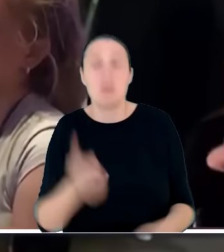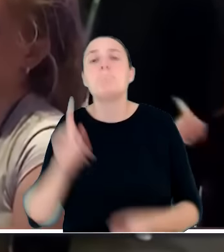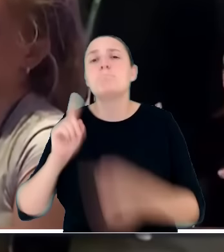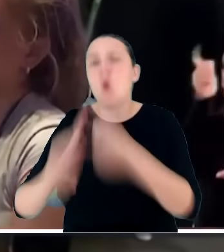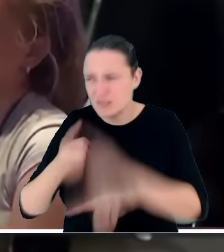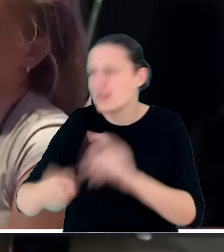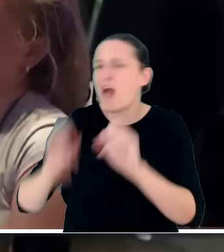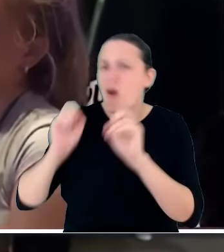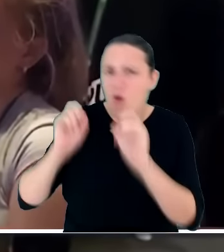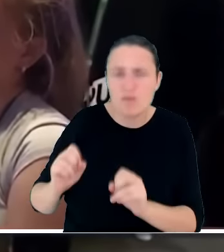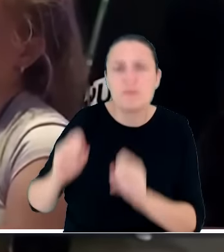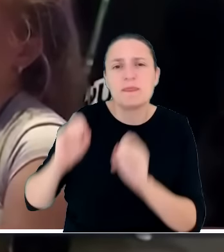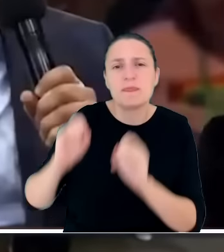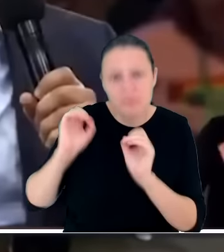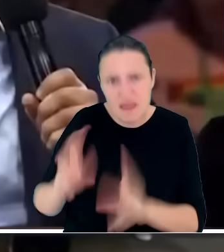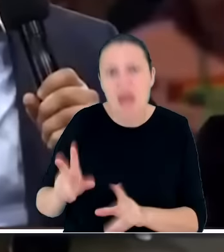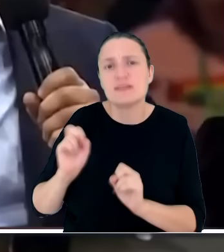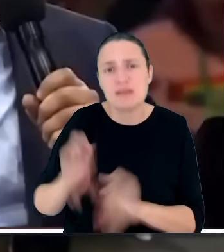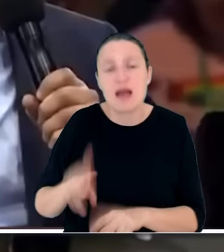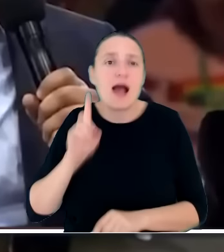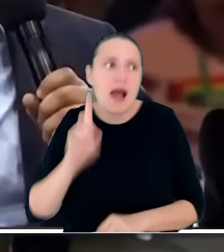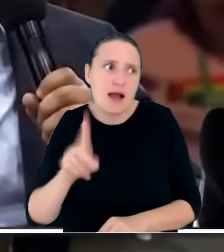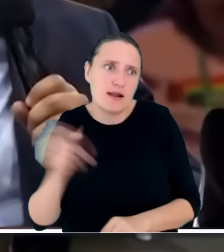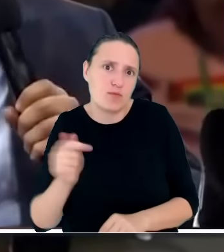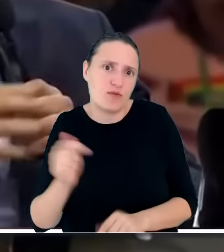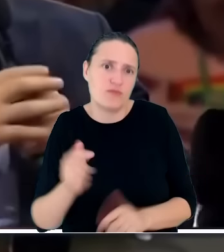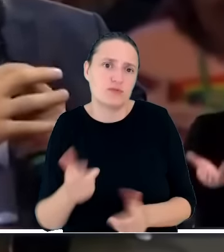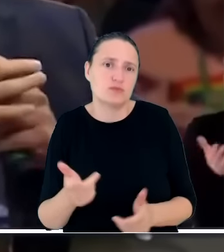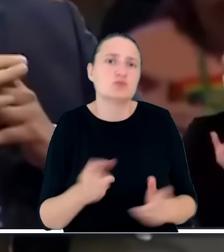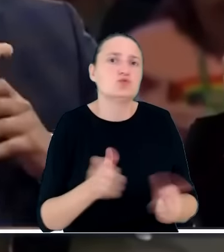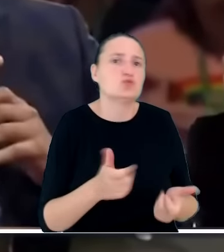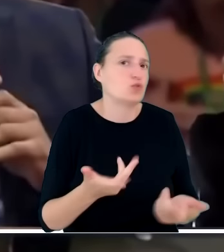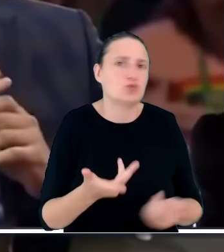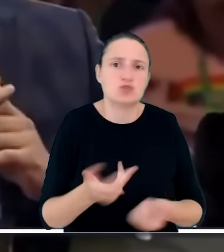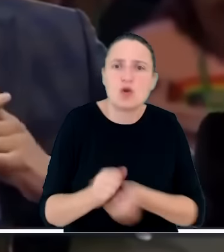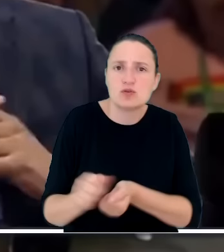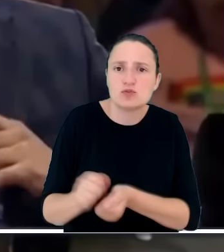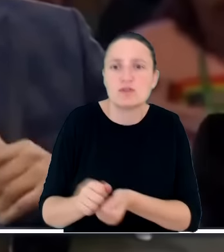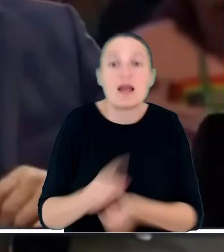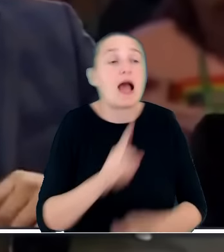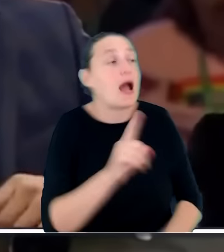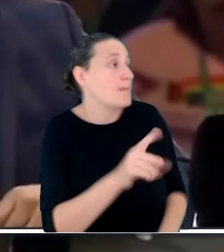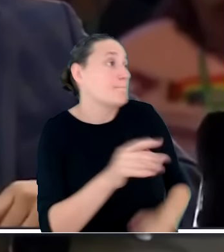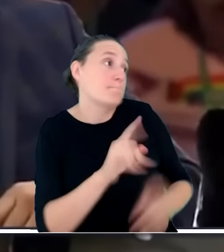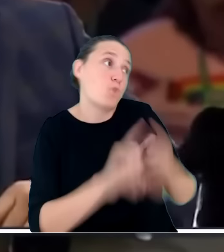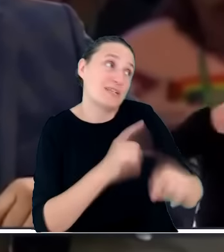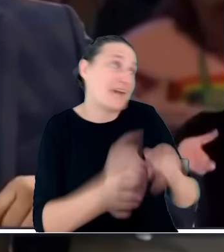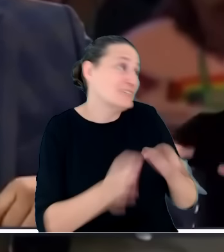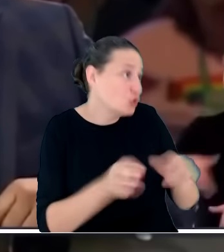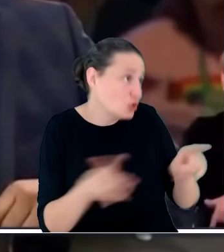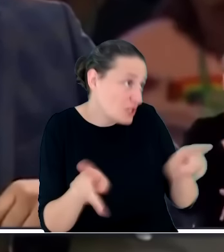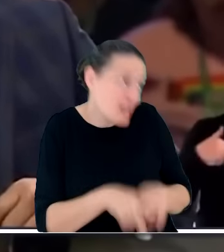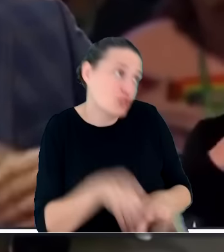ale za dość uczynienie, choćby... Polityka historyczna też jest polityką. Polityka historyczna to też jest